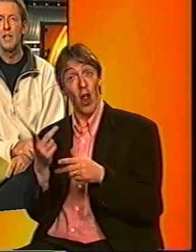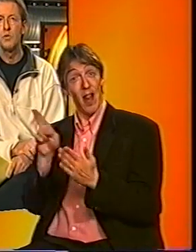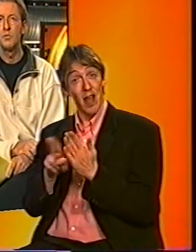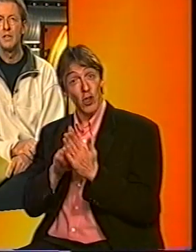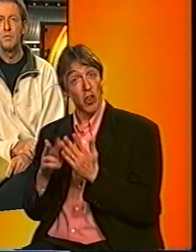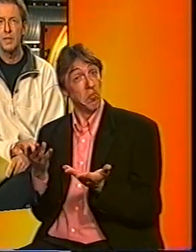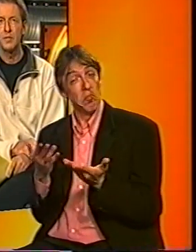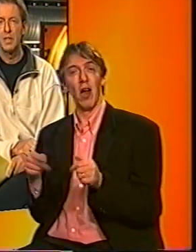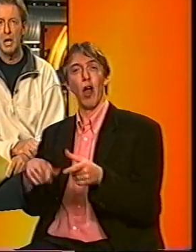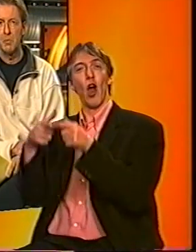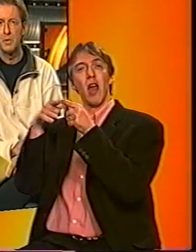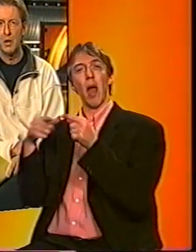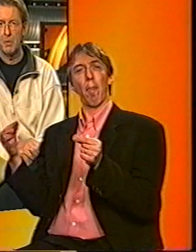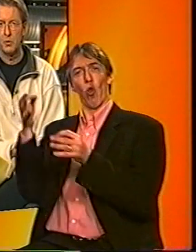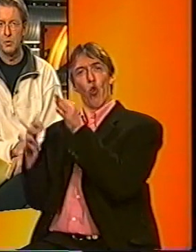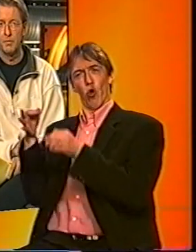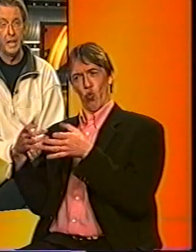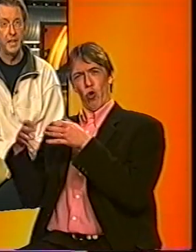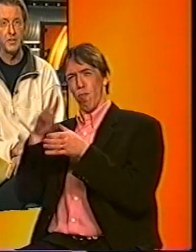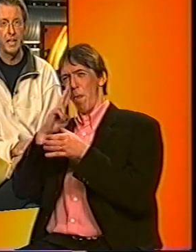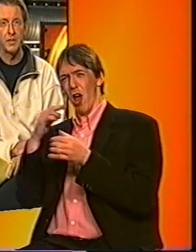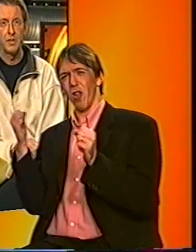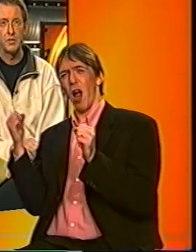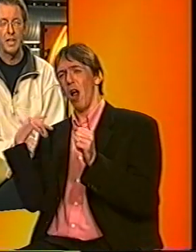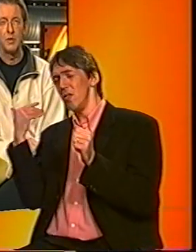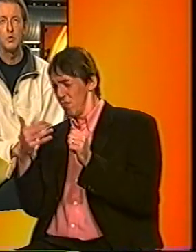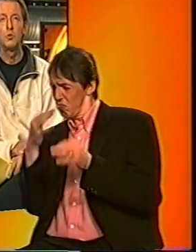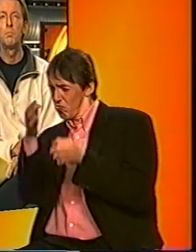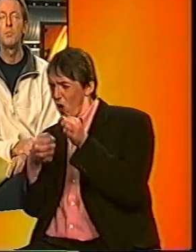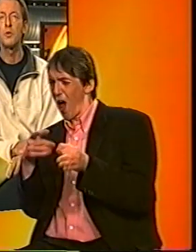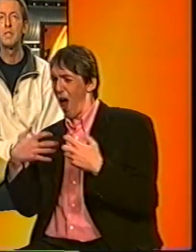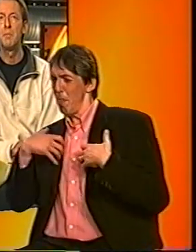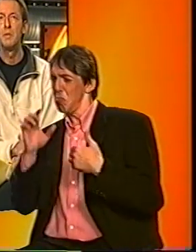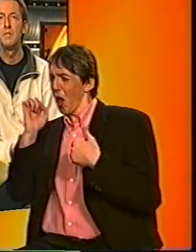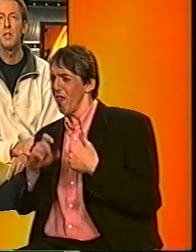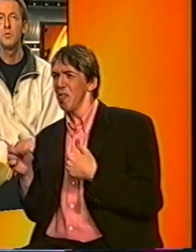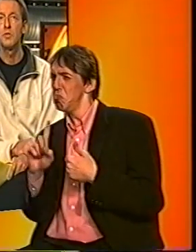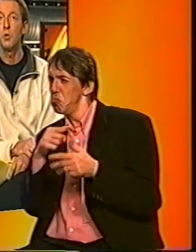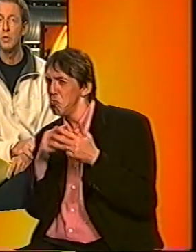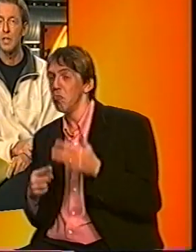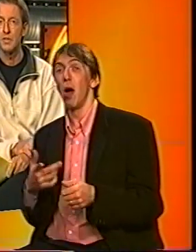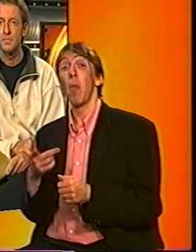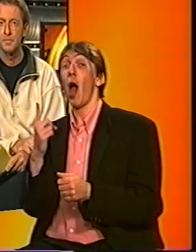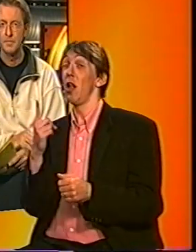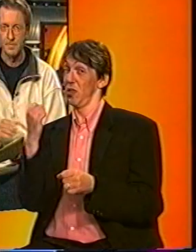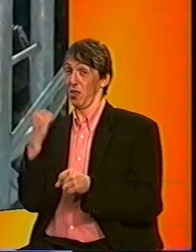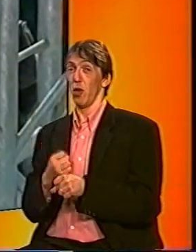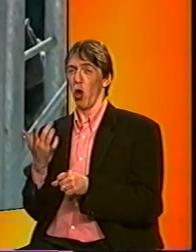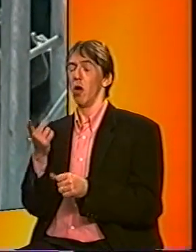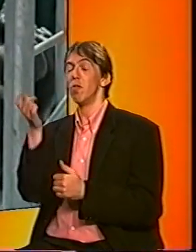al jaren uit te vinden wat de apen allemaal kunnen. Eén ding is zeker, ze zijn superslim. Zelfs de jonkies al.